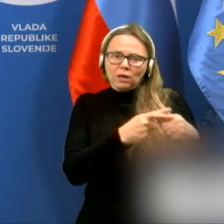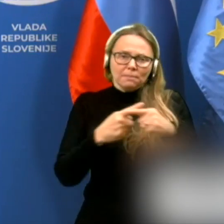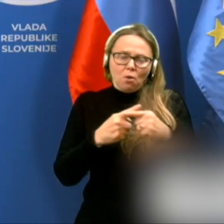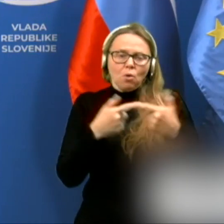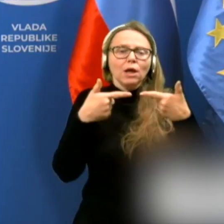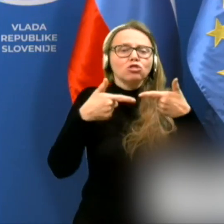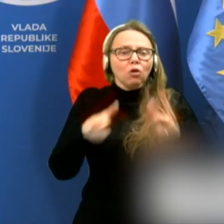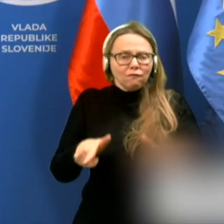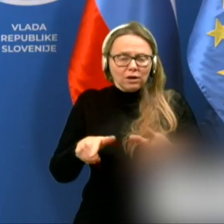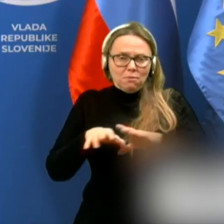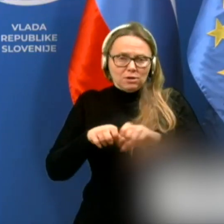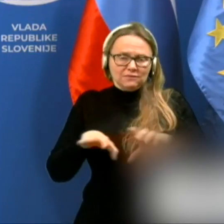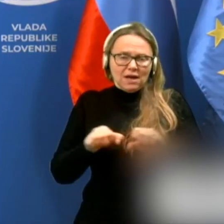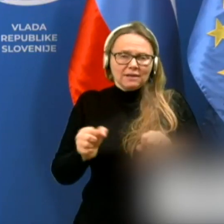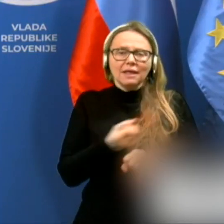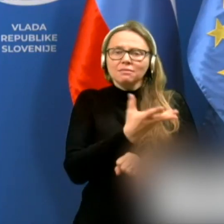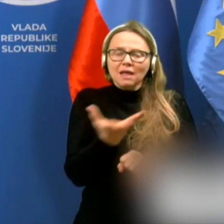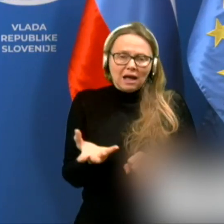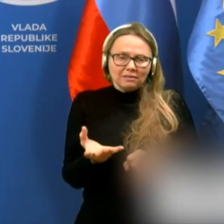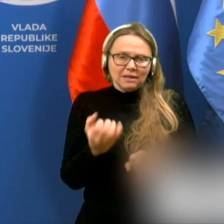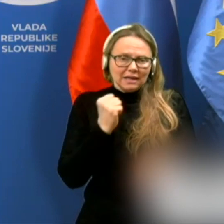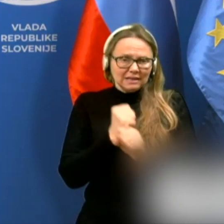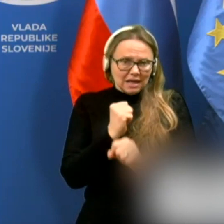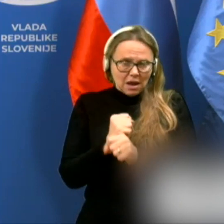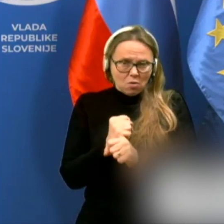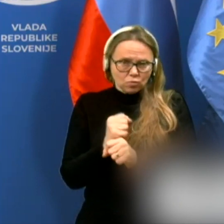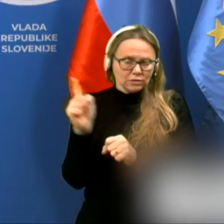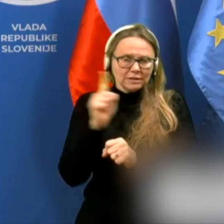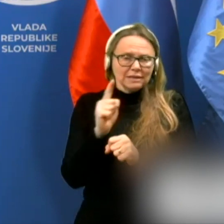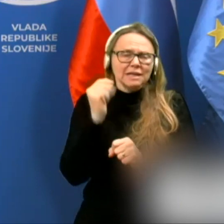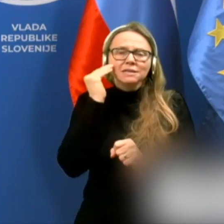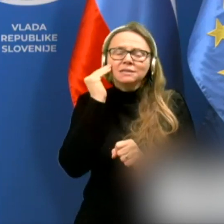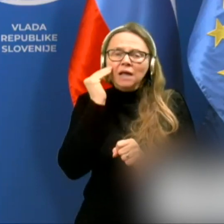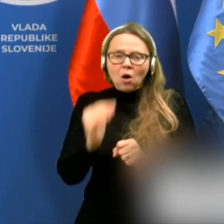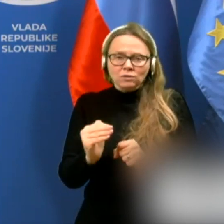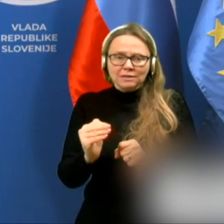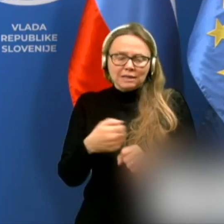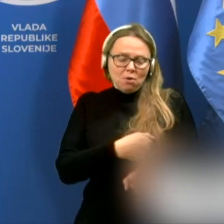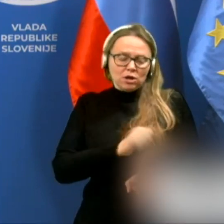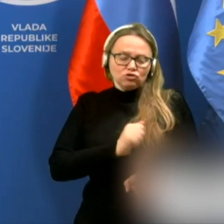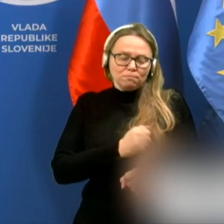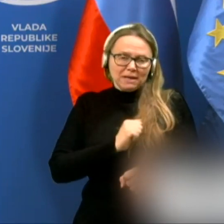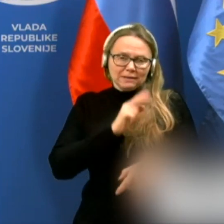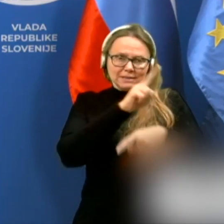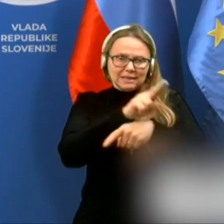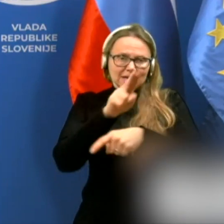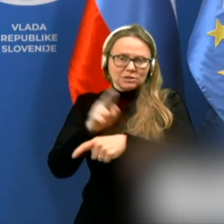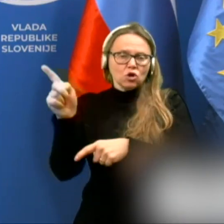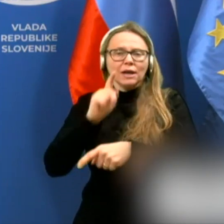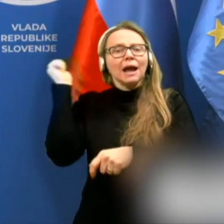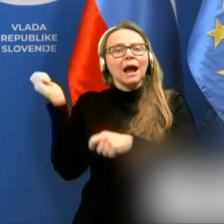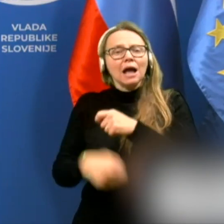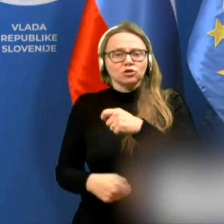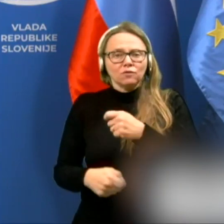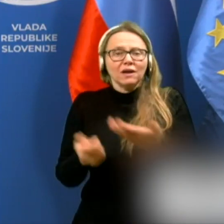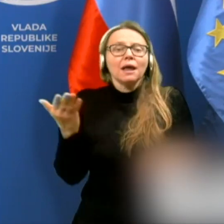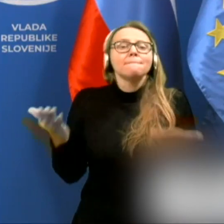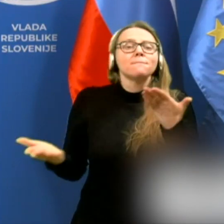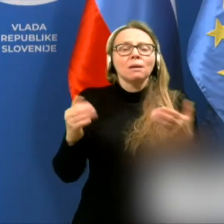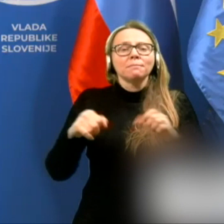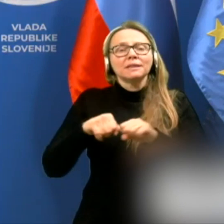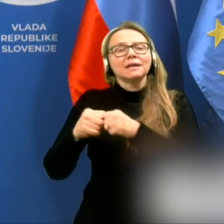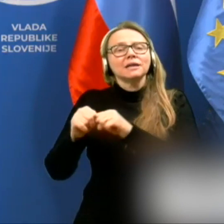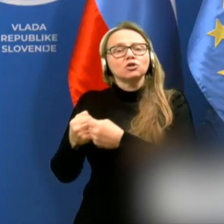dovolimo izvajanje nekaterih dejavnosti ter zaostrimo inšpekcijski nadzor in kaznovanje morebitnih